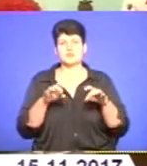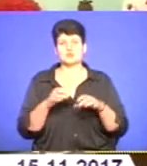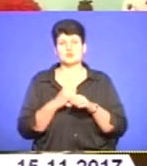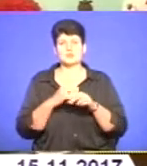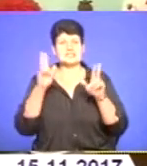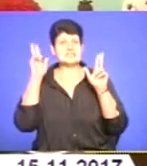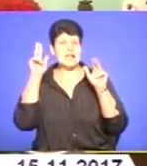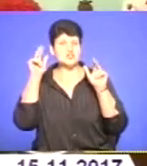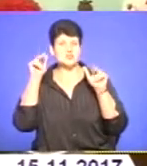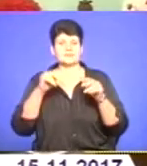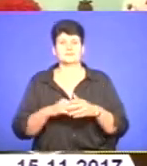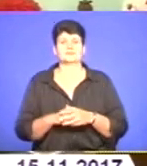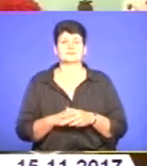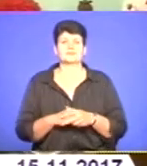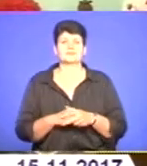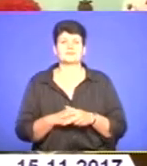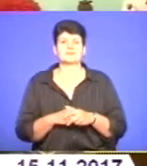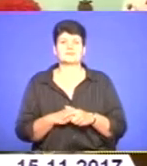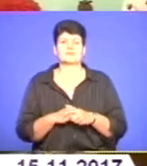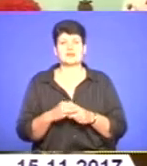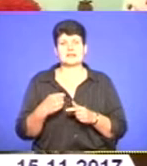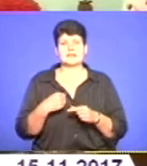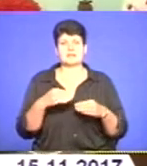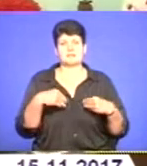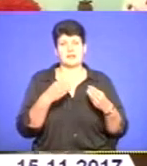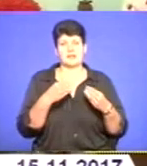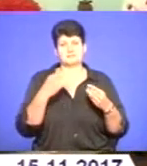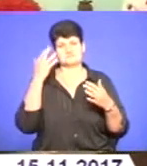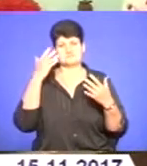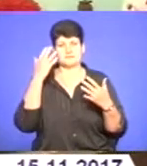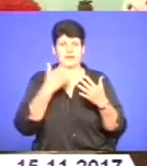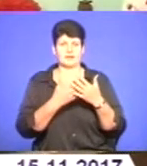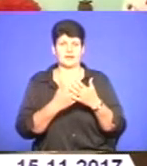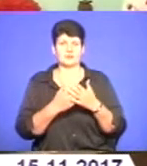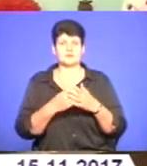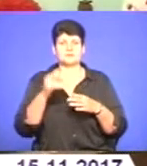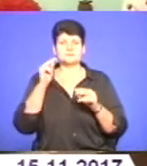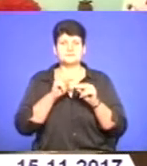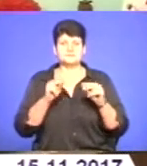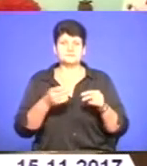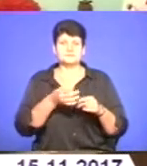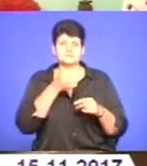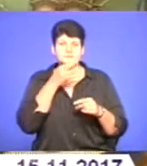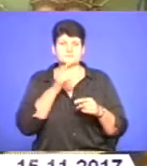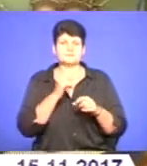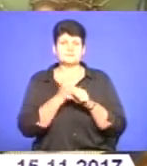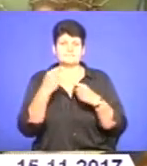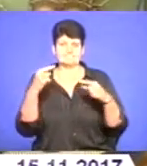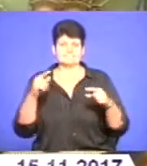зайчиків. Це нам дала ідею вчителі. Мені подобаються ті вироби, які зробили інакше.